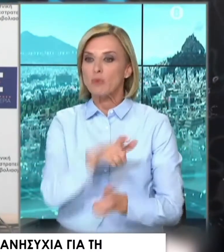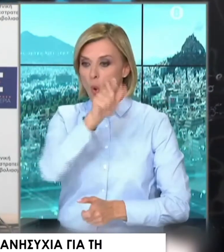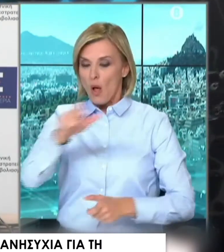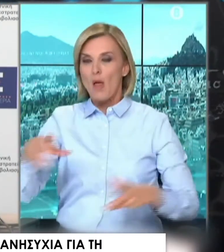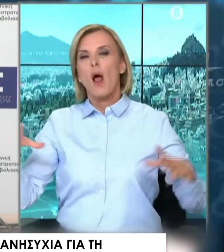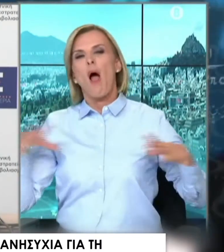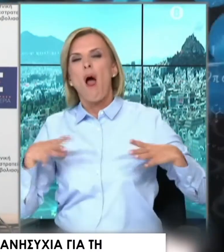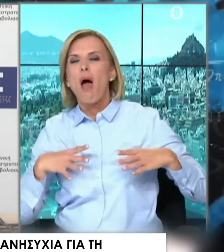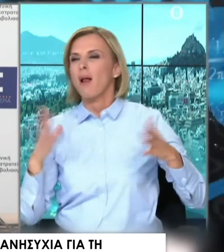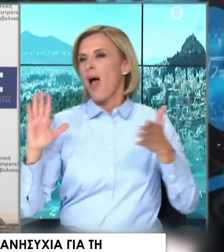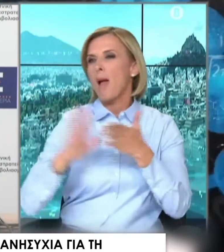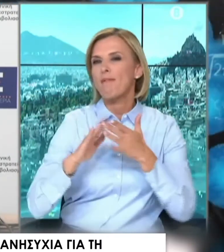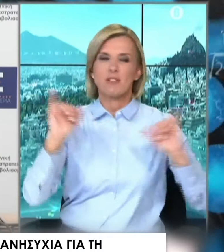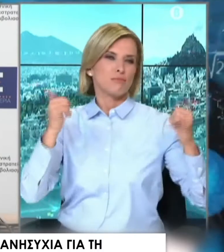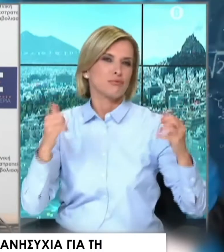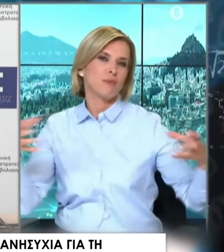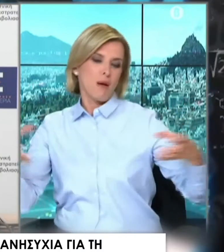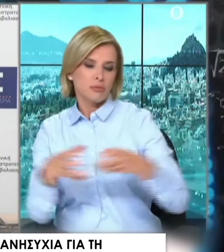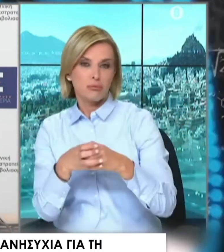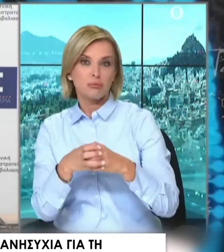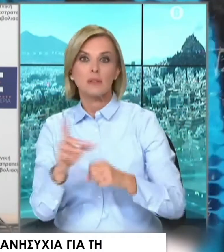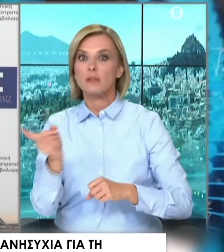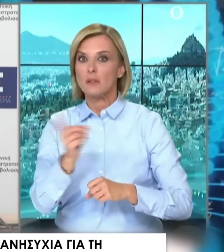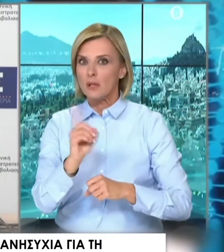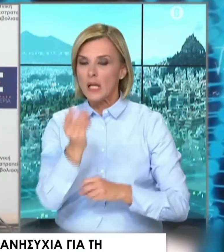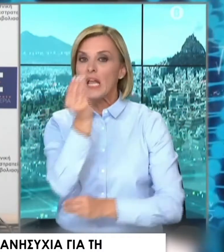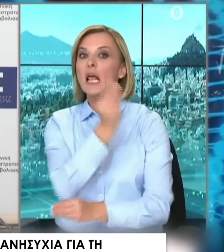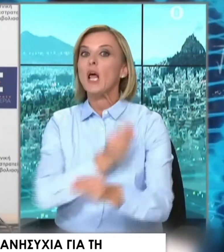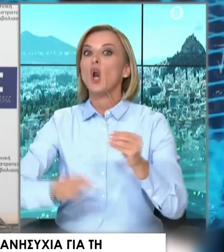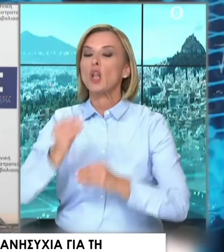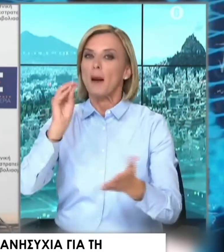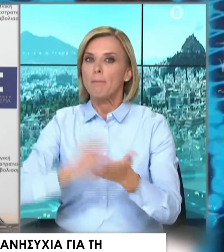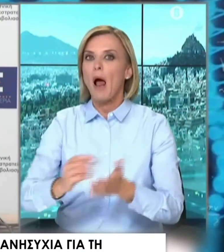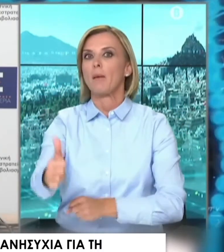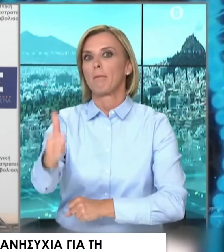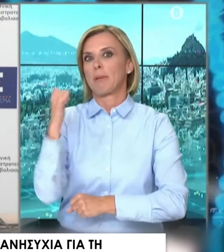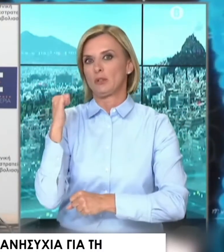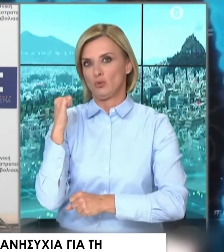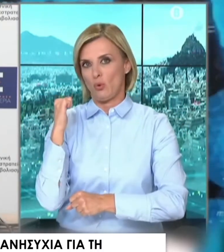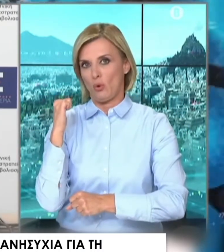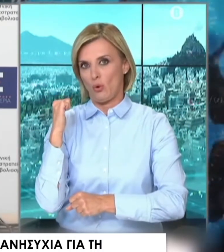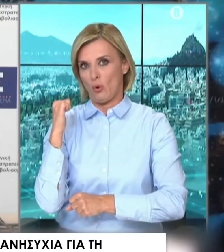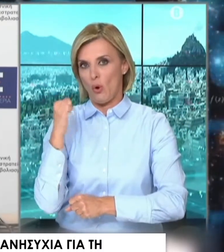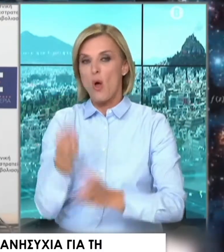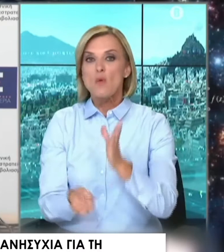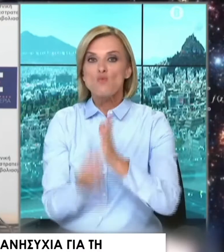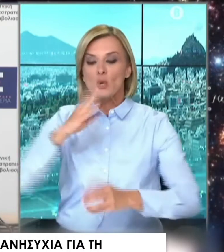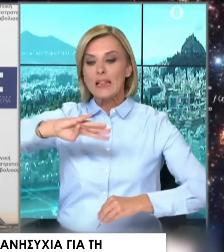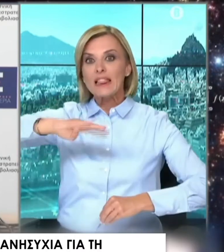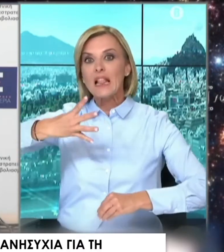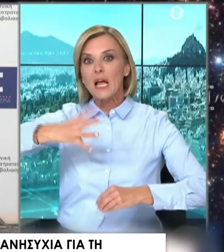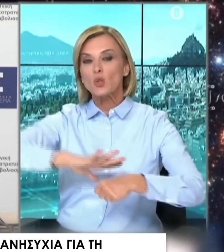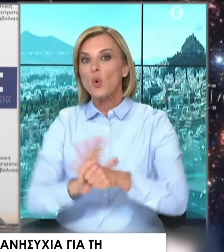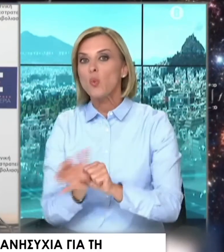μέτρα πιο νωρίς από ό,τι επιτέπει η επιδημιολογική κατάσταση στην Ευρώπη. Ενδέχεται να έρθουμε αντιμέτωπη με ένα νέο πανδημικό κύμα